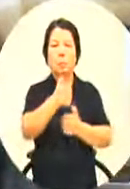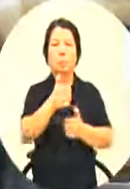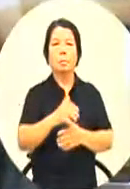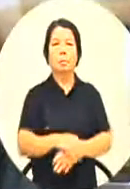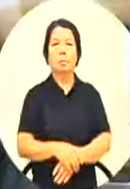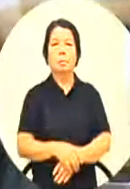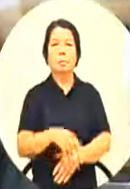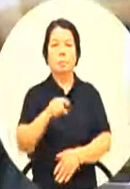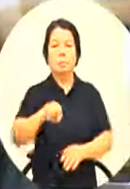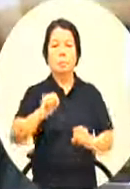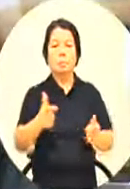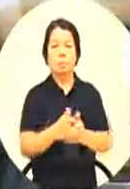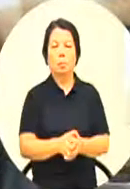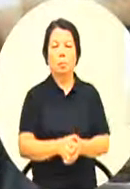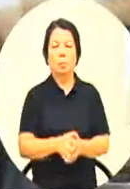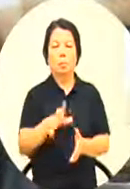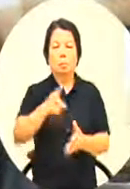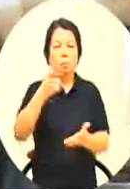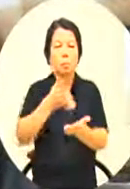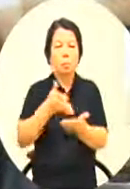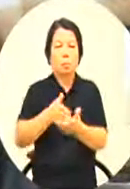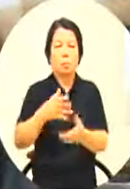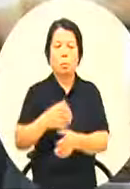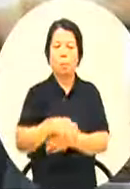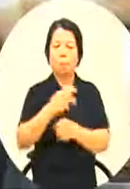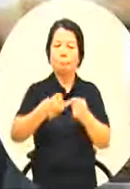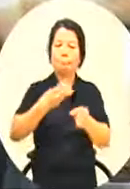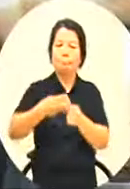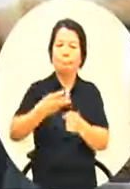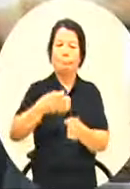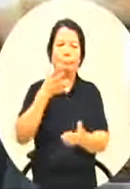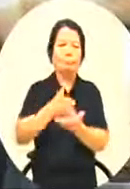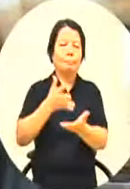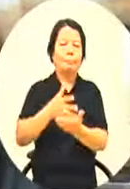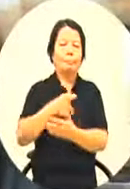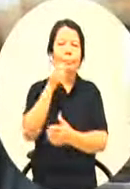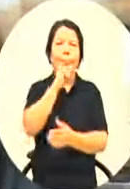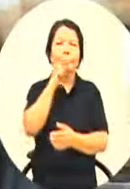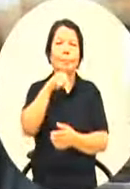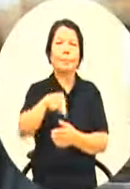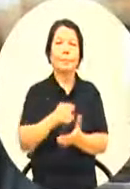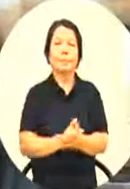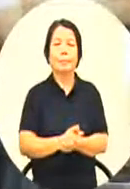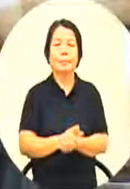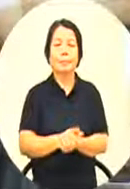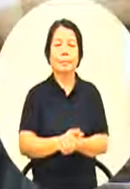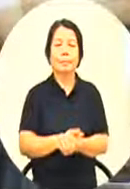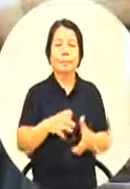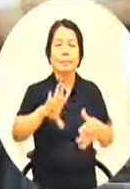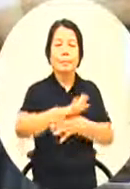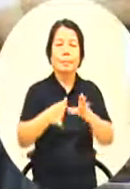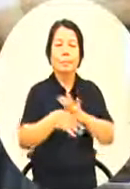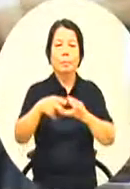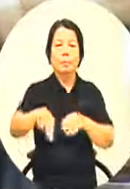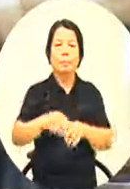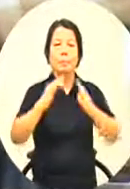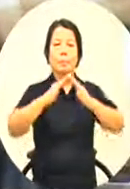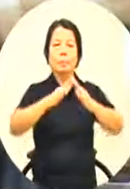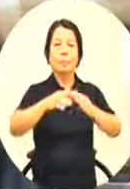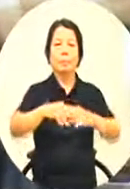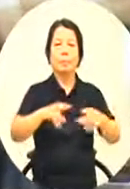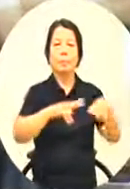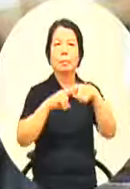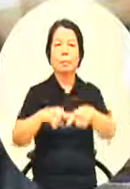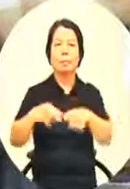因为这个也不是我第一次讲至少讲三年那我发现这几年坦白讲在城市行销在活动在